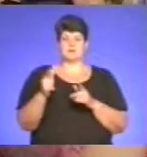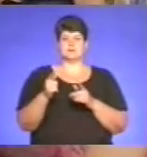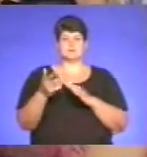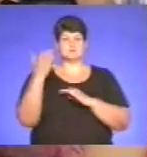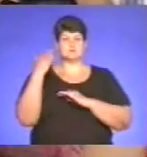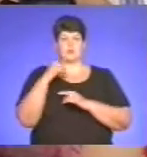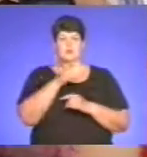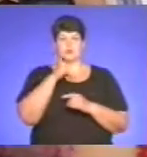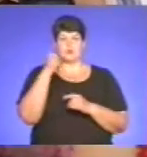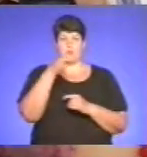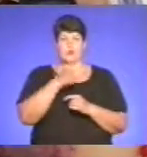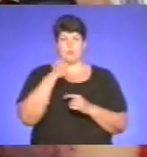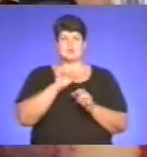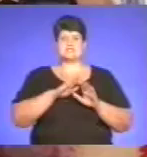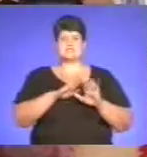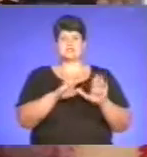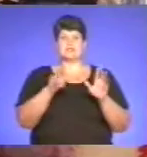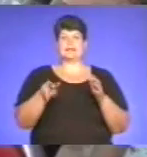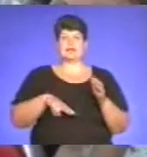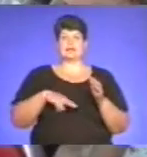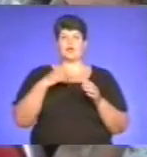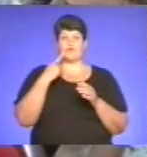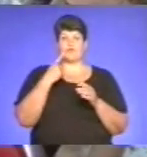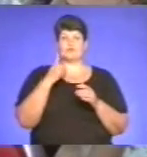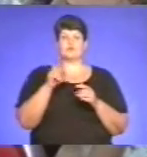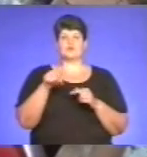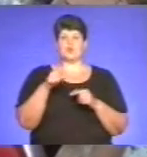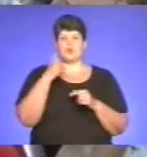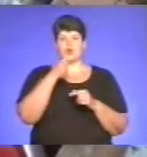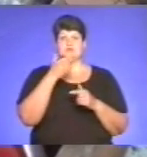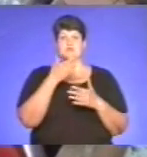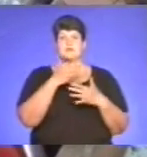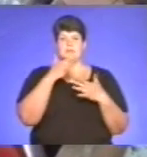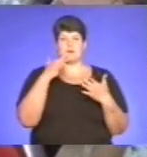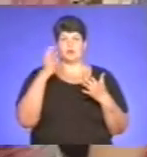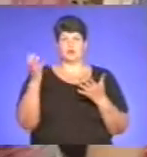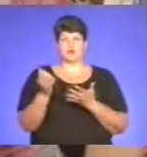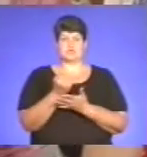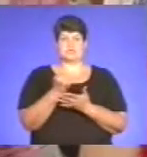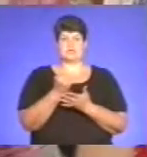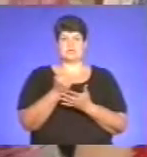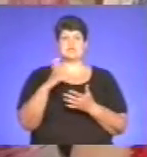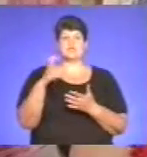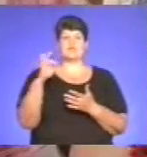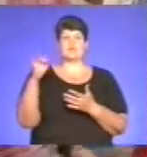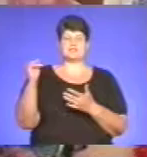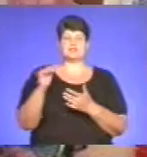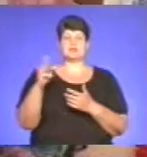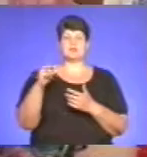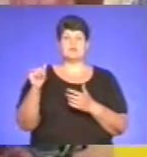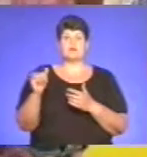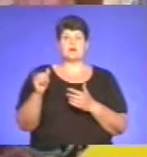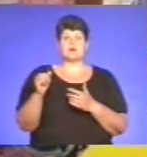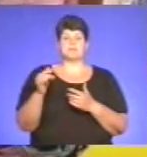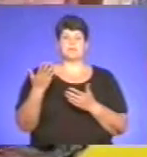року. Заступник директора каже, цьогоріч у вихованців немало досягнень. Софійка Чекановська – володар